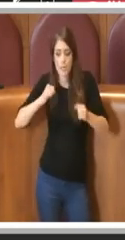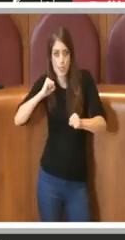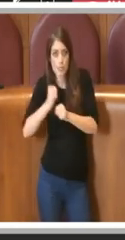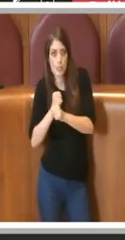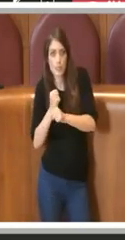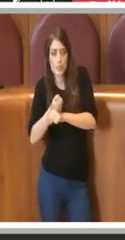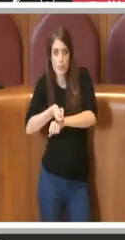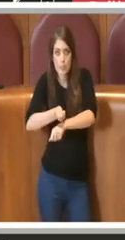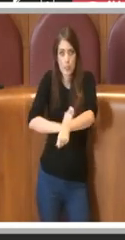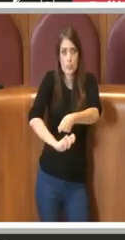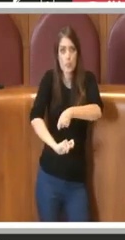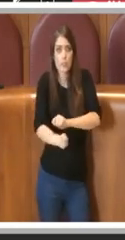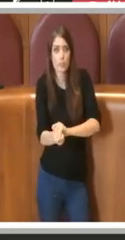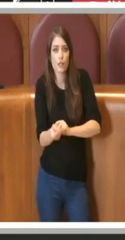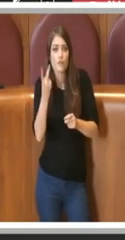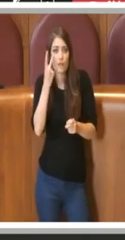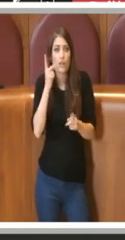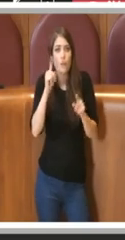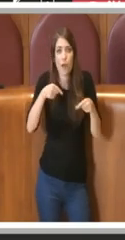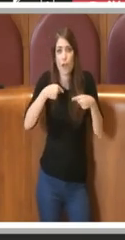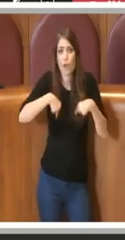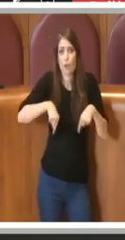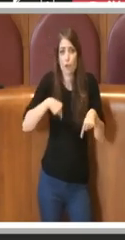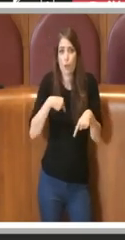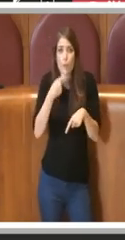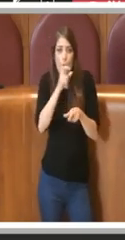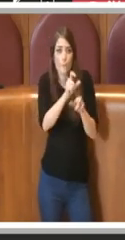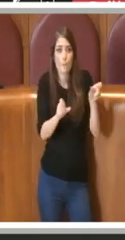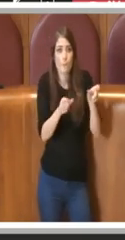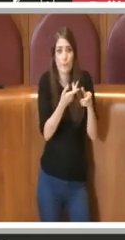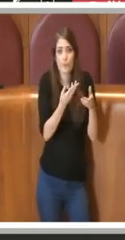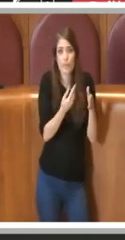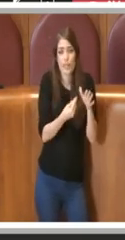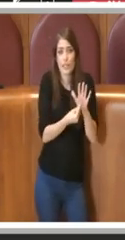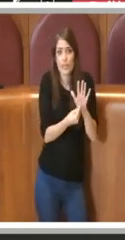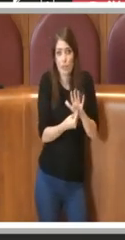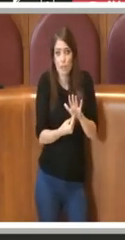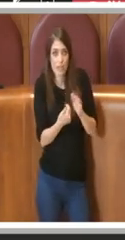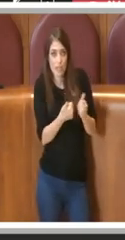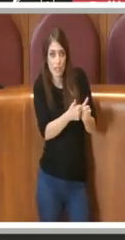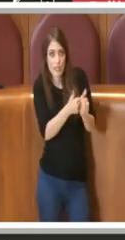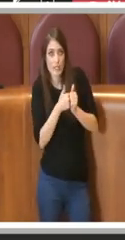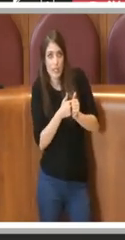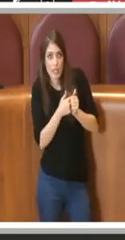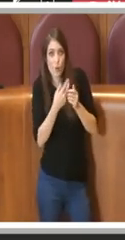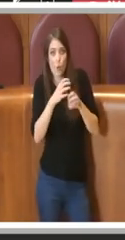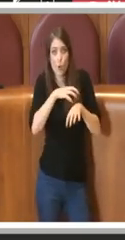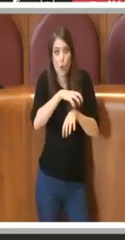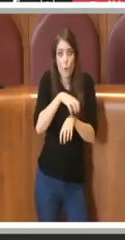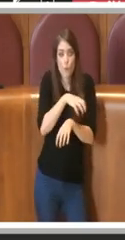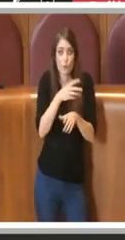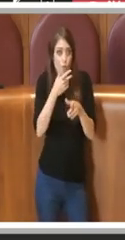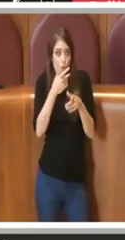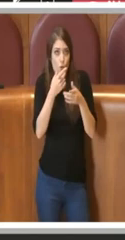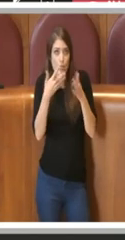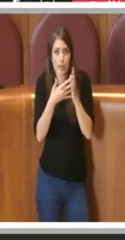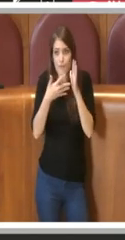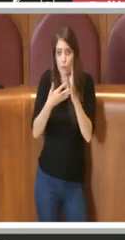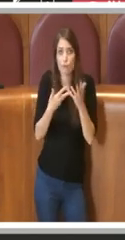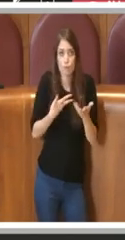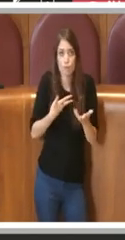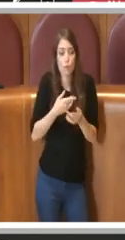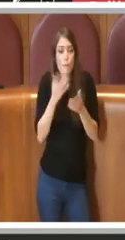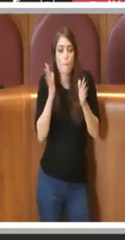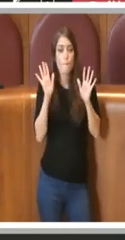pure noi con il personale che ci segue, nelle commissioni, con tutte le difficoltà, comunque sono già in